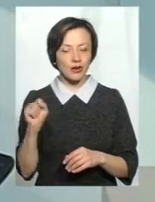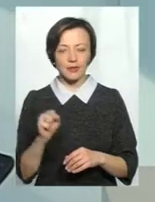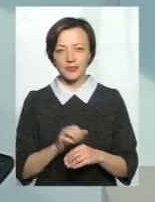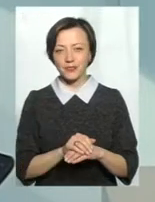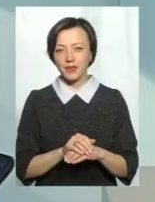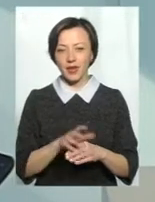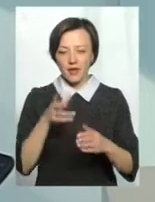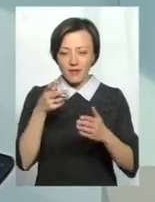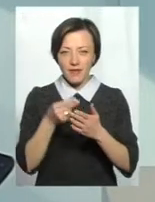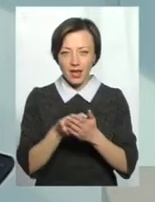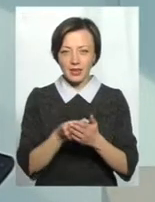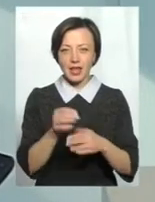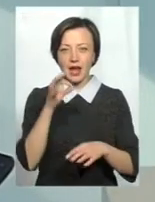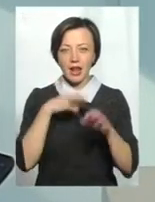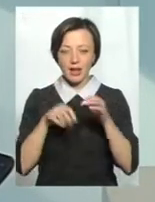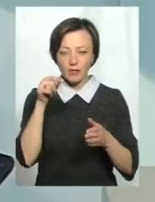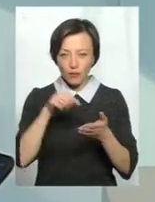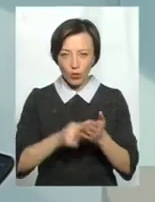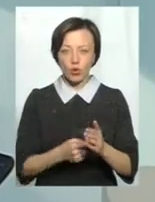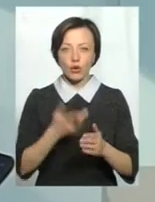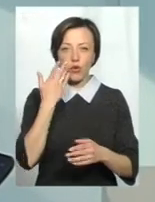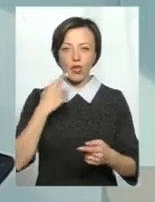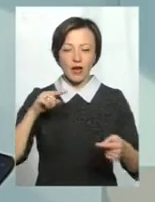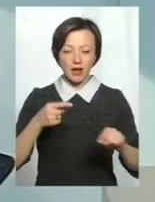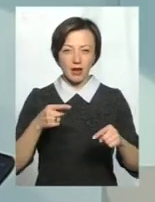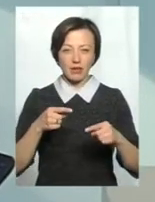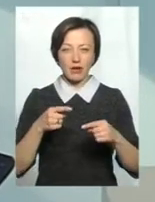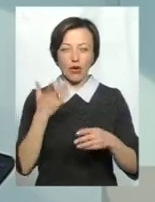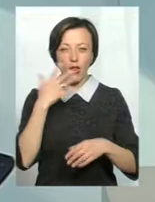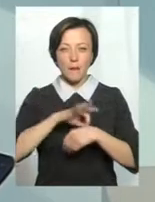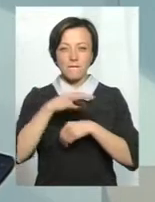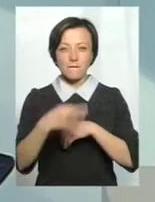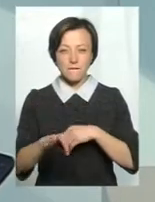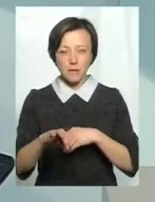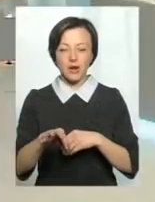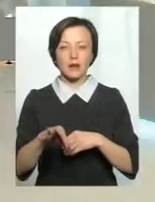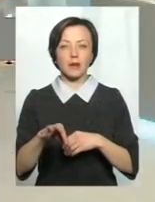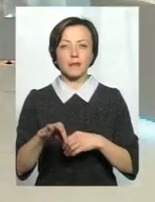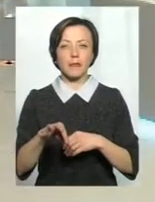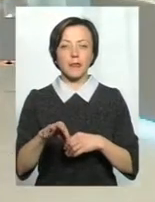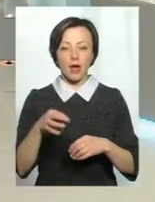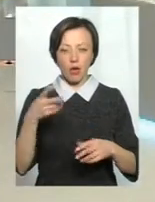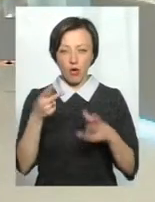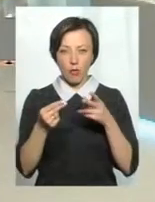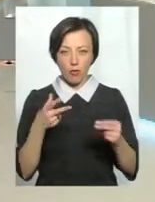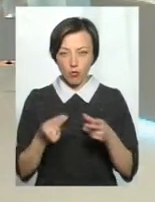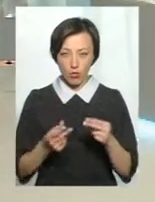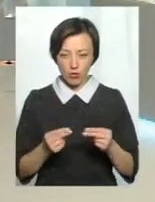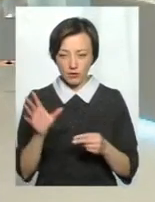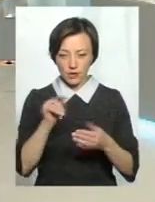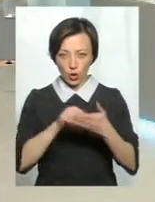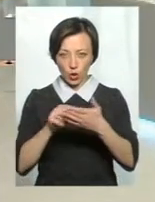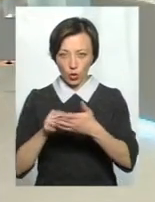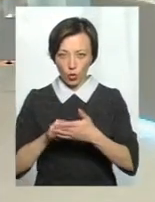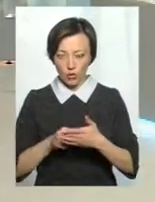в точку акупунктури, особливо коли радикуліти, коли болюві синдроми, то обколюючи всі точки